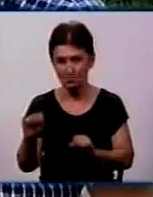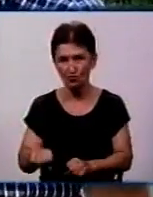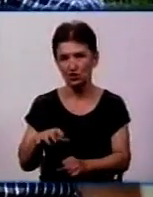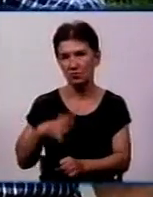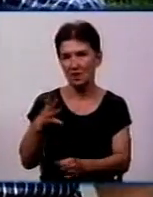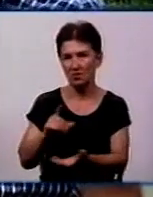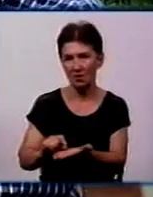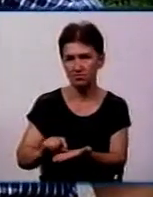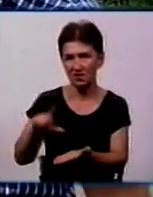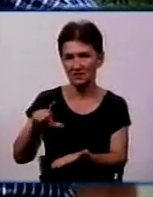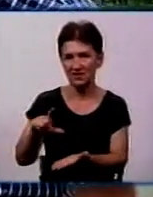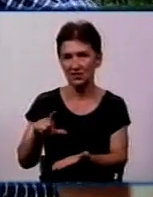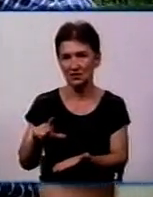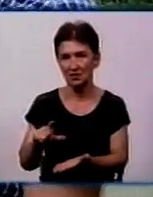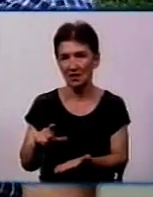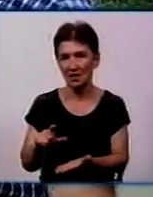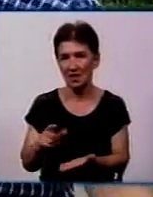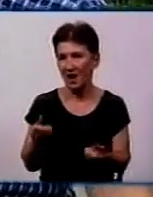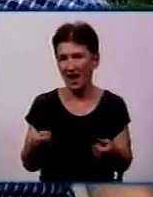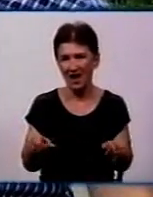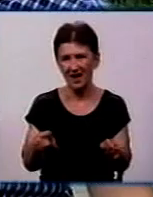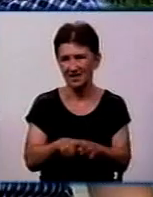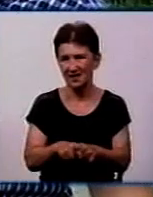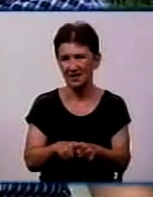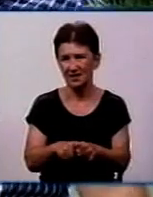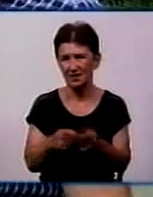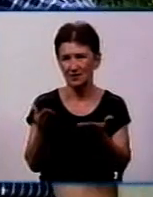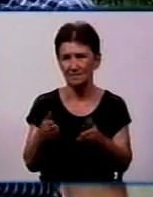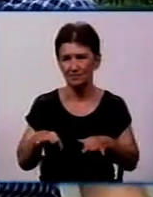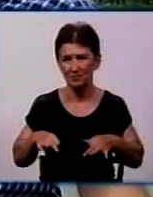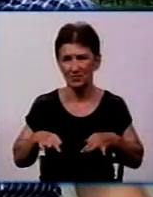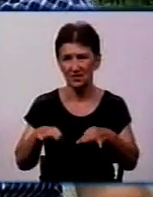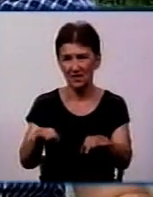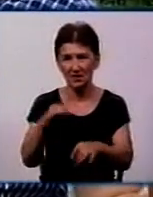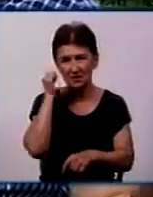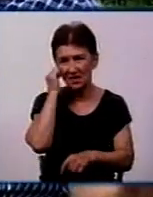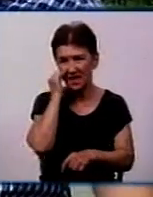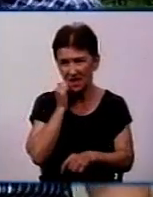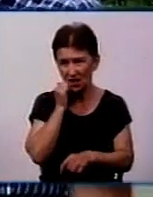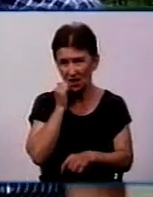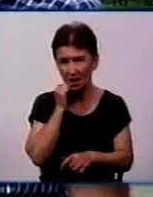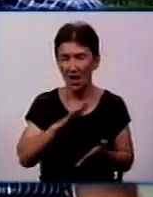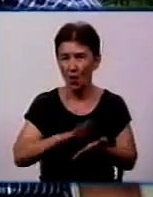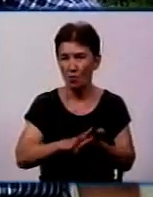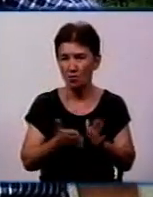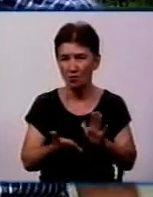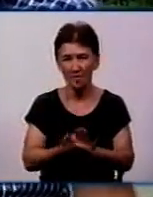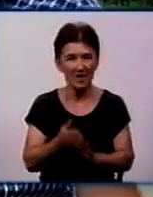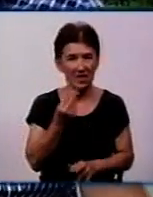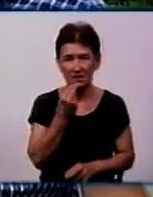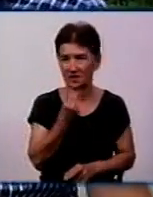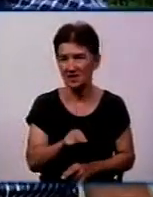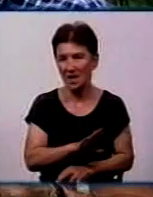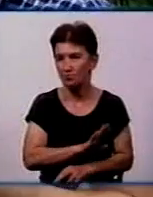бути згодним з цим. А так, транспорт гнивіє, умови перевезення покращуються,